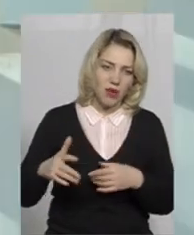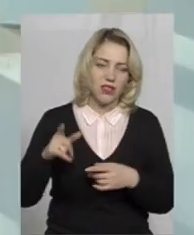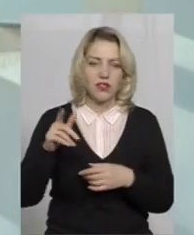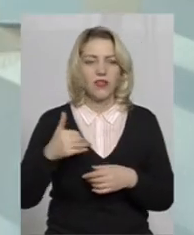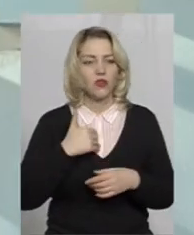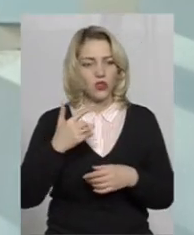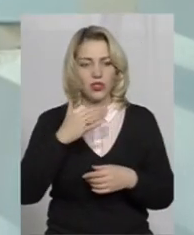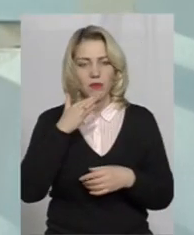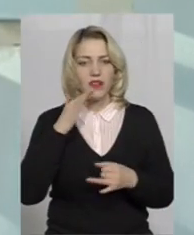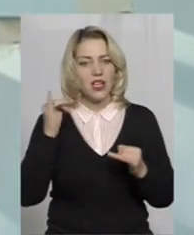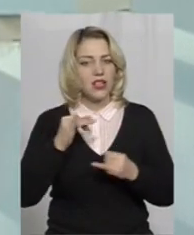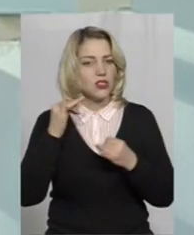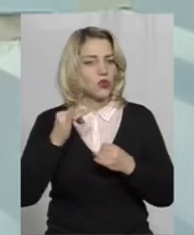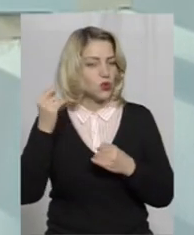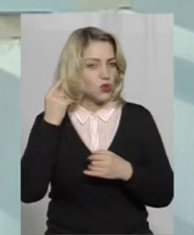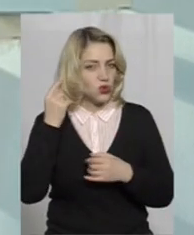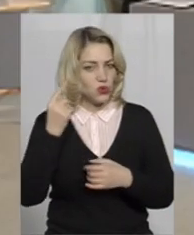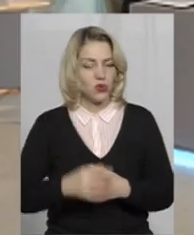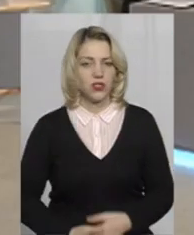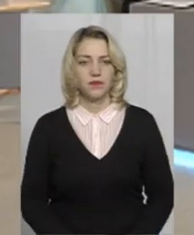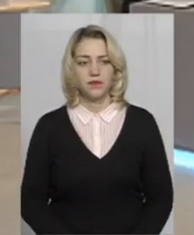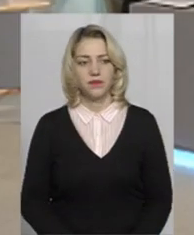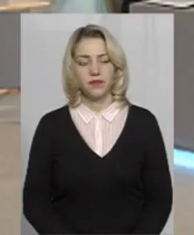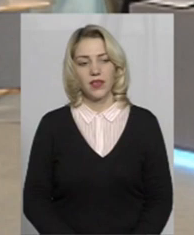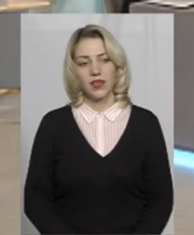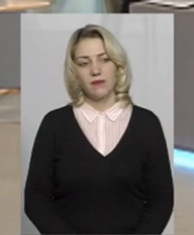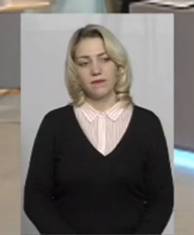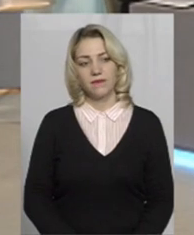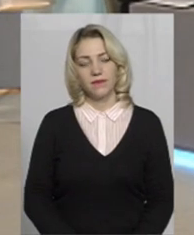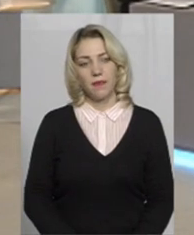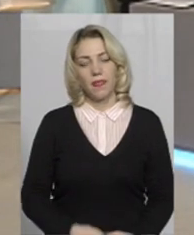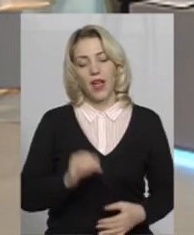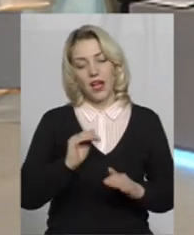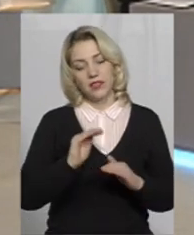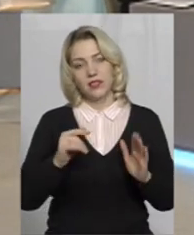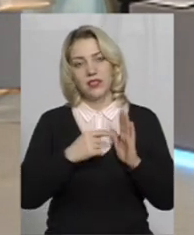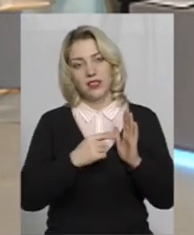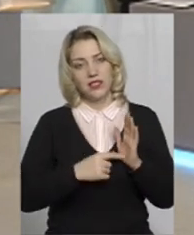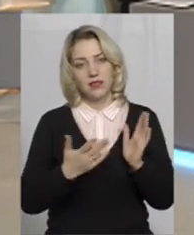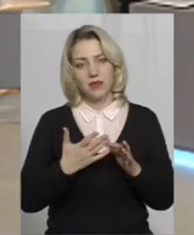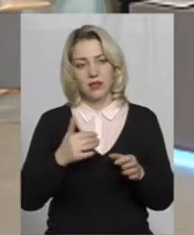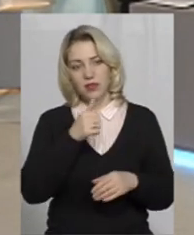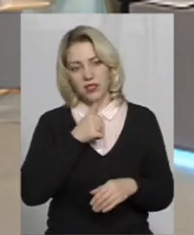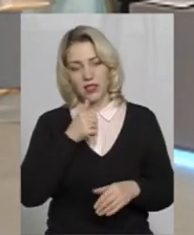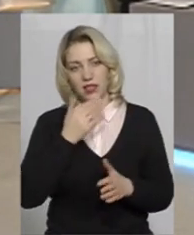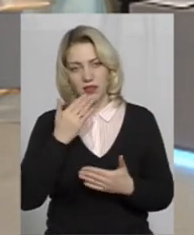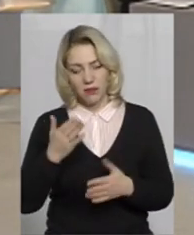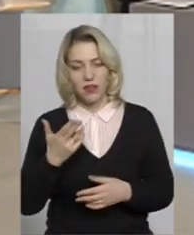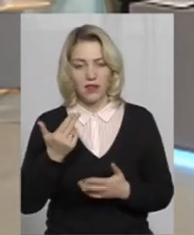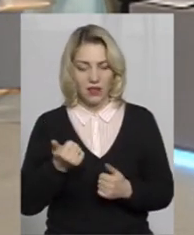вони хочуть дуже багато історій почути. А діляться вони з вами секретами якимось? Так,